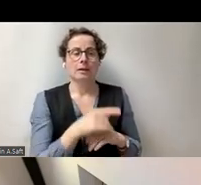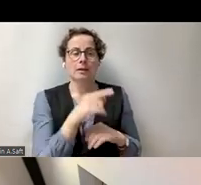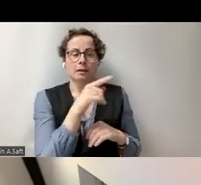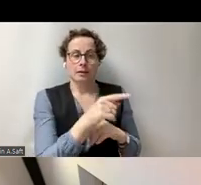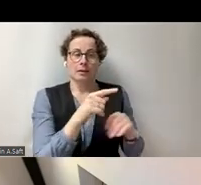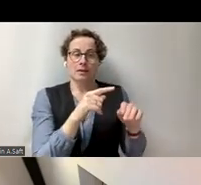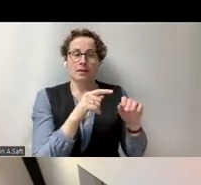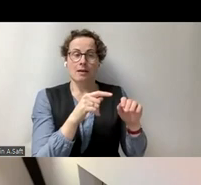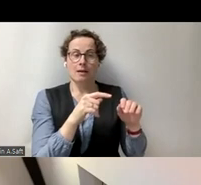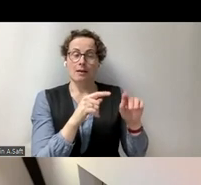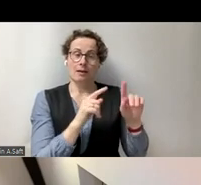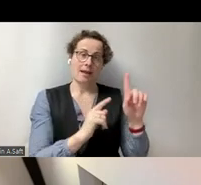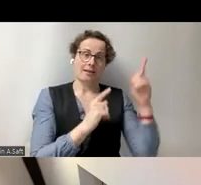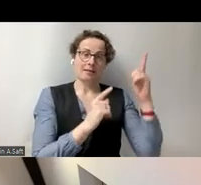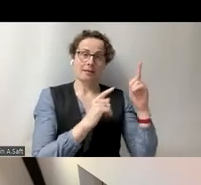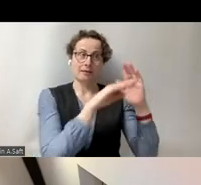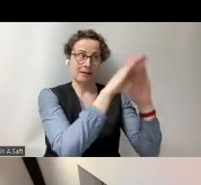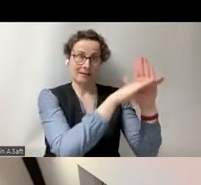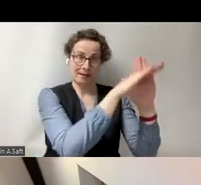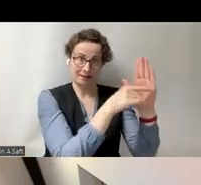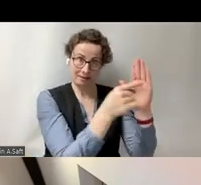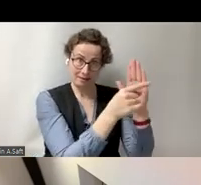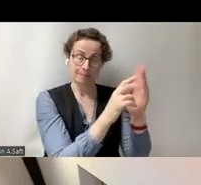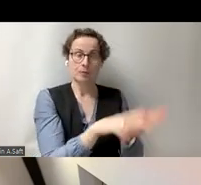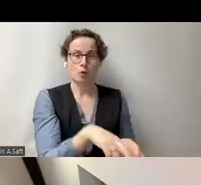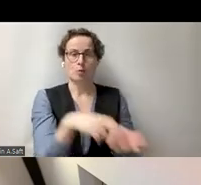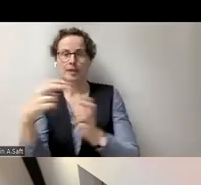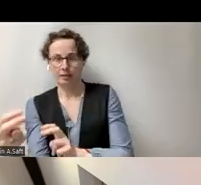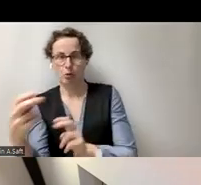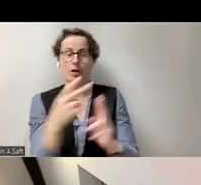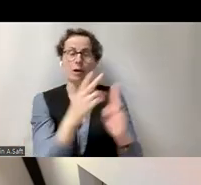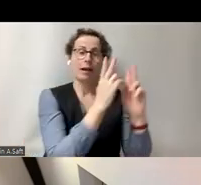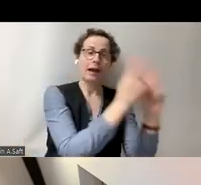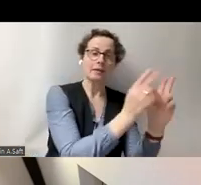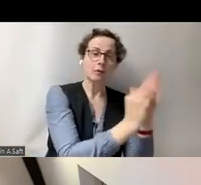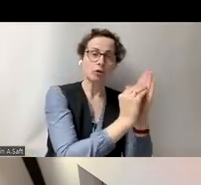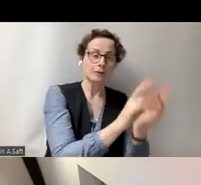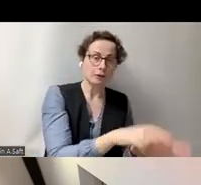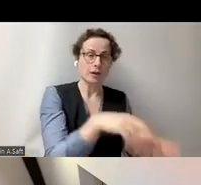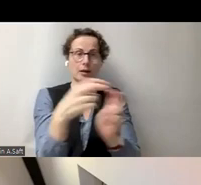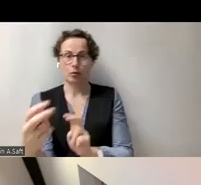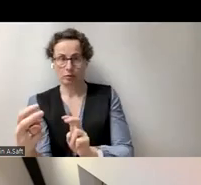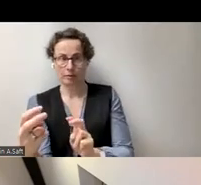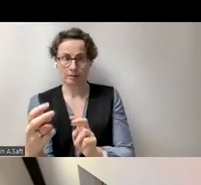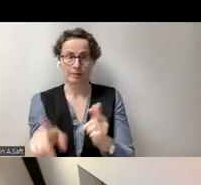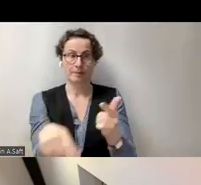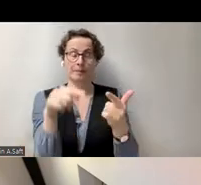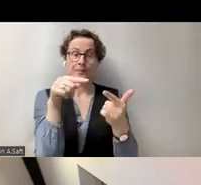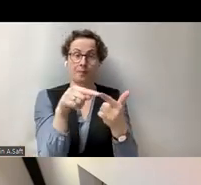Gesetzen, Rechtsvorschriften in der EU, baut Kapazitäten wie